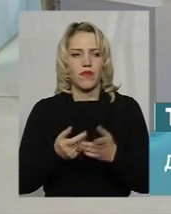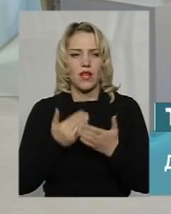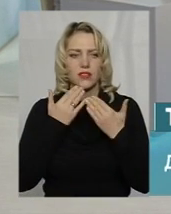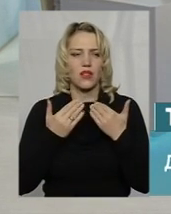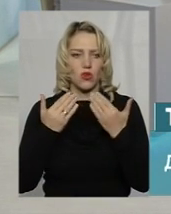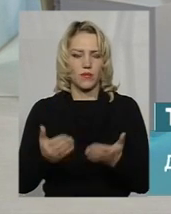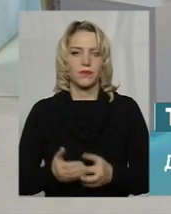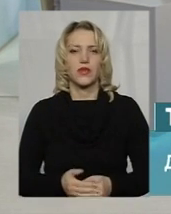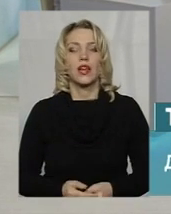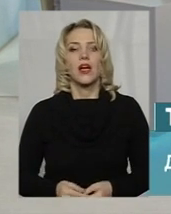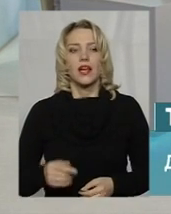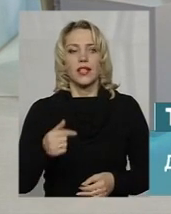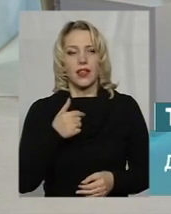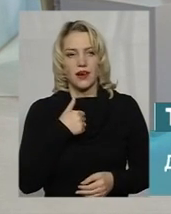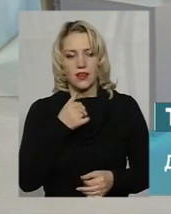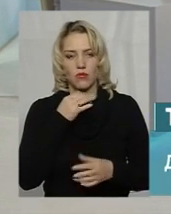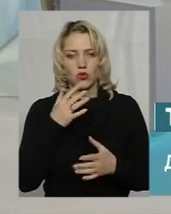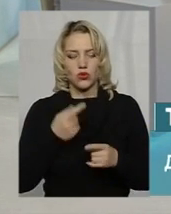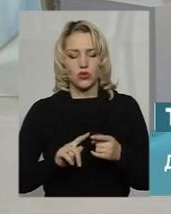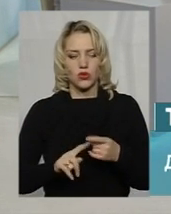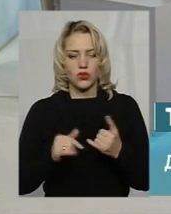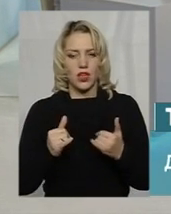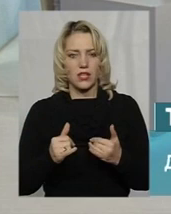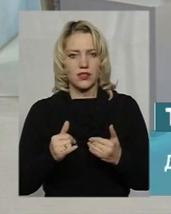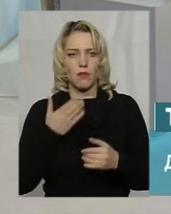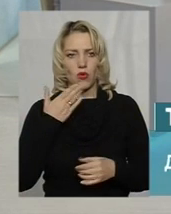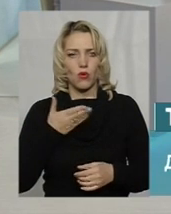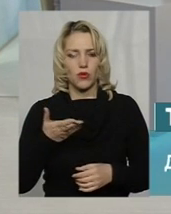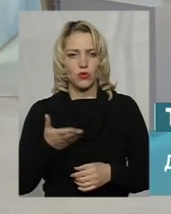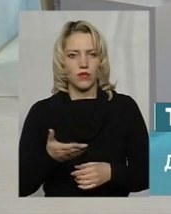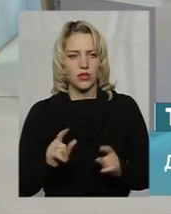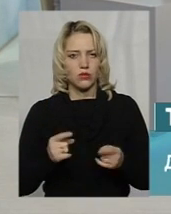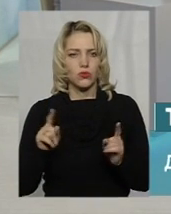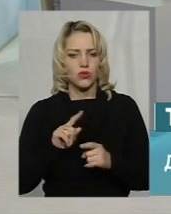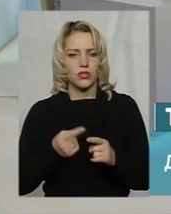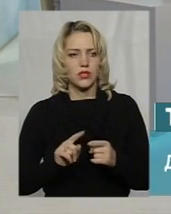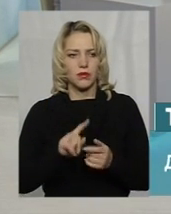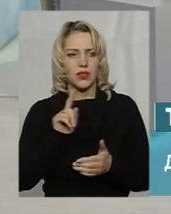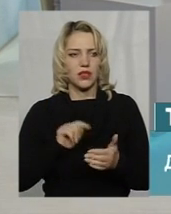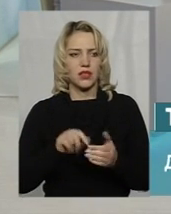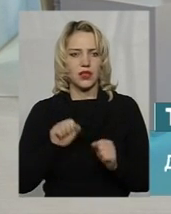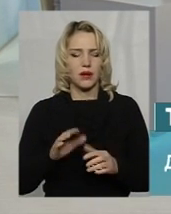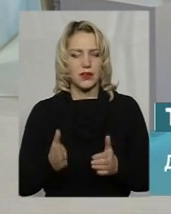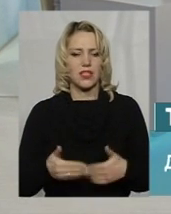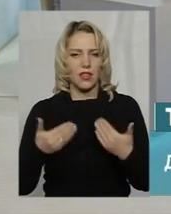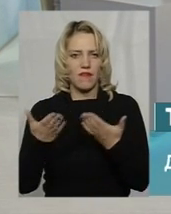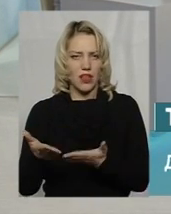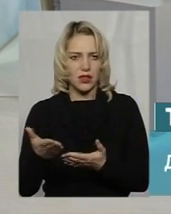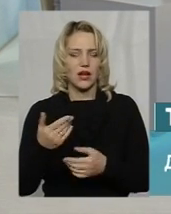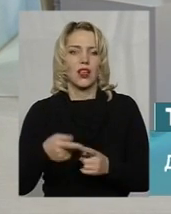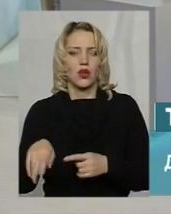Ну, я не можу цього зараз прокоментувати. Я думаю, що це питання треба задавати безпосередньо